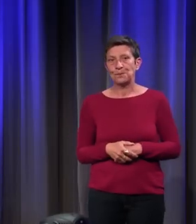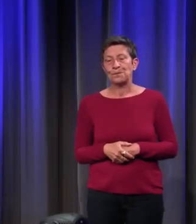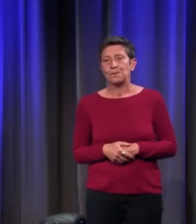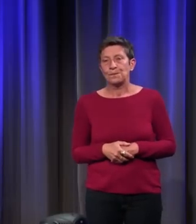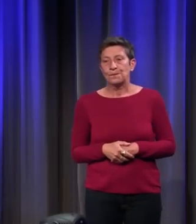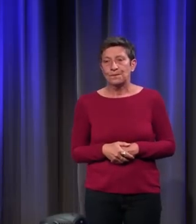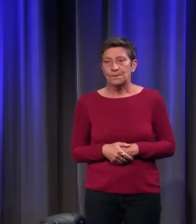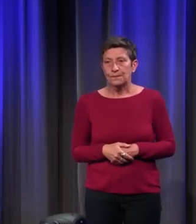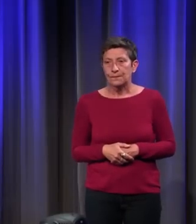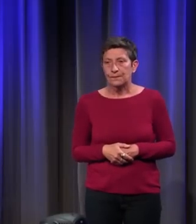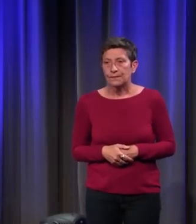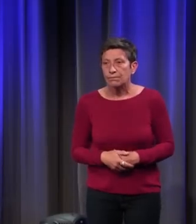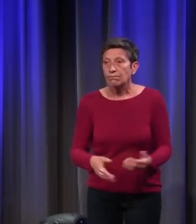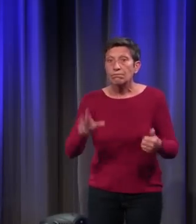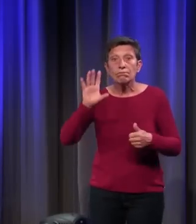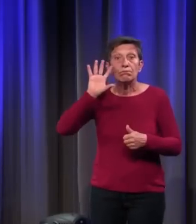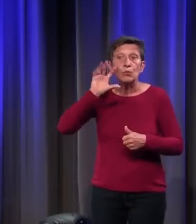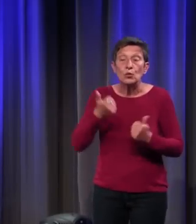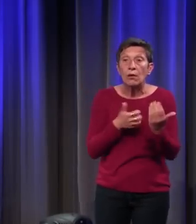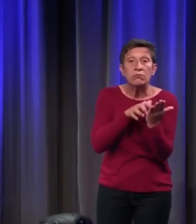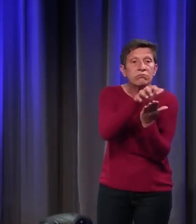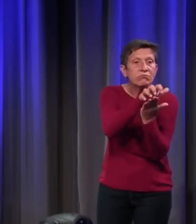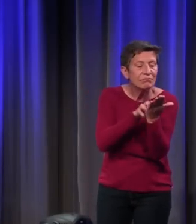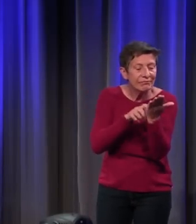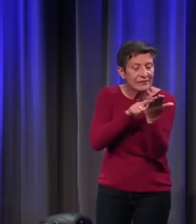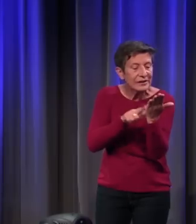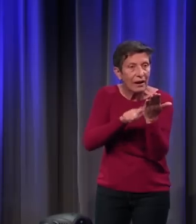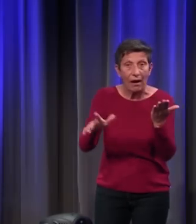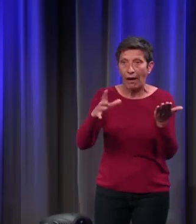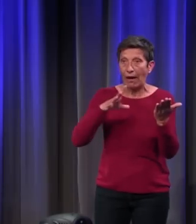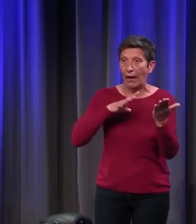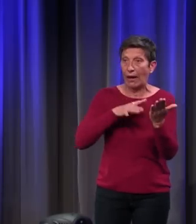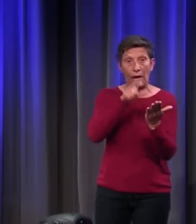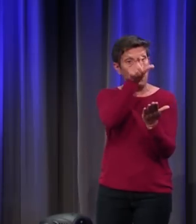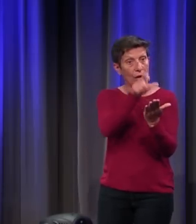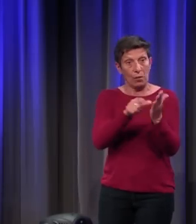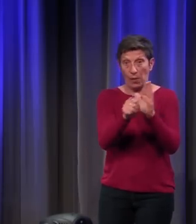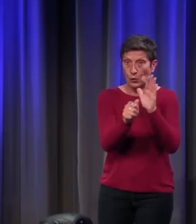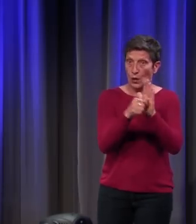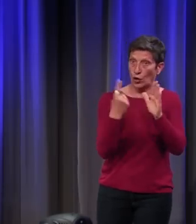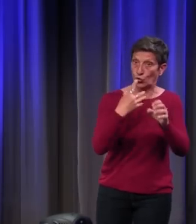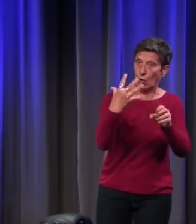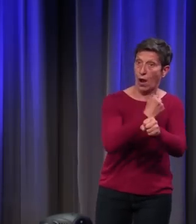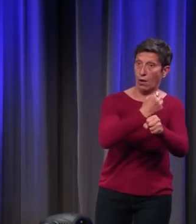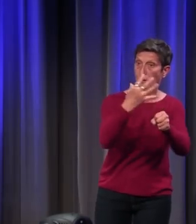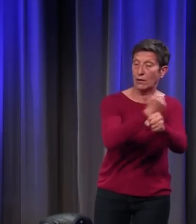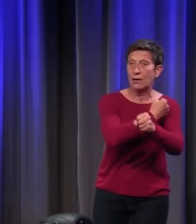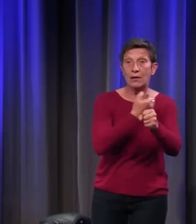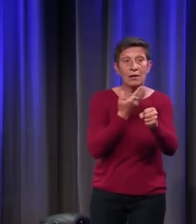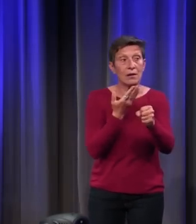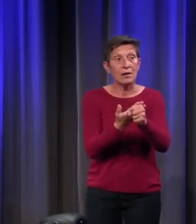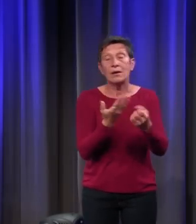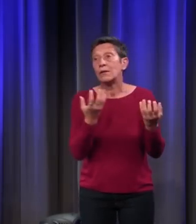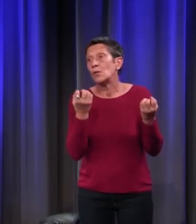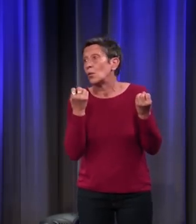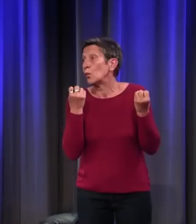pour ça que des personnages, dans les textes littéraires, qui sont toujours les vainqueurs, et ça, on fait souvent l